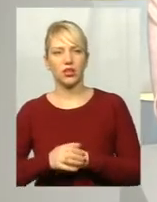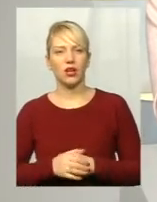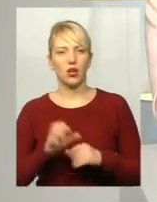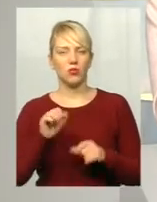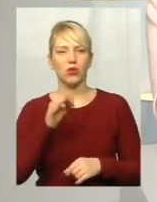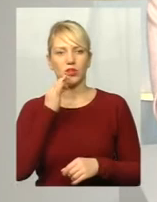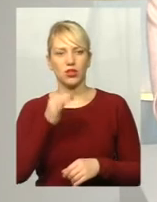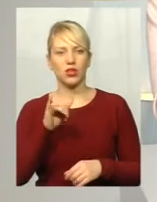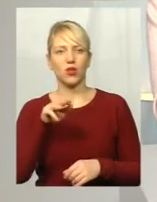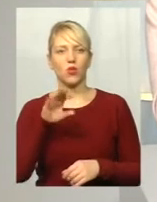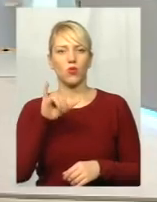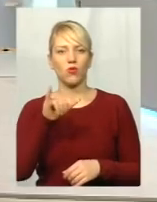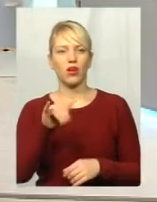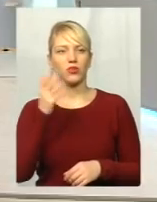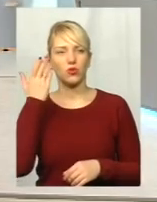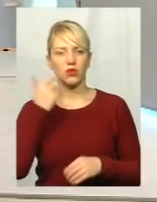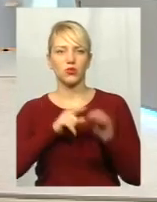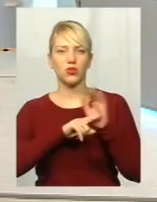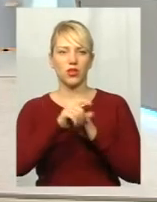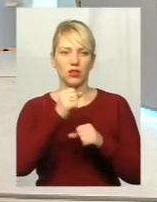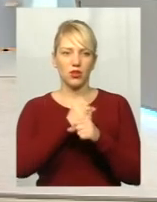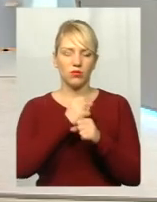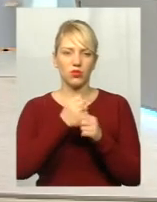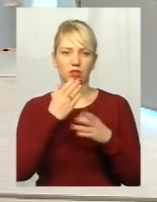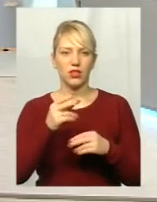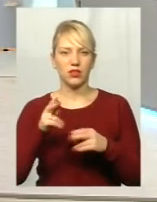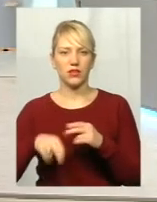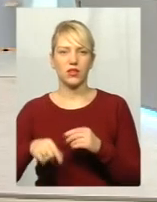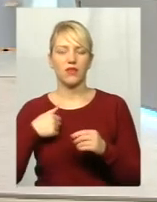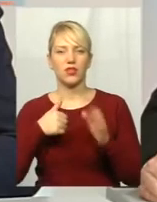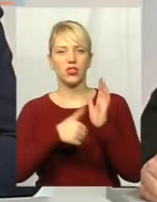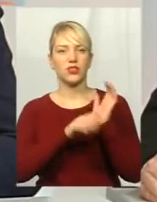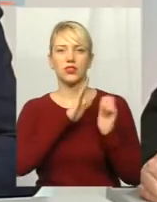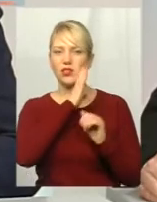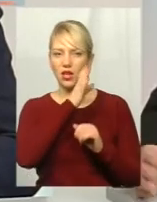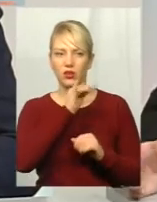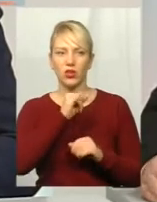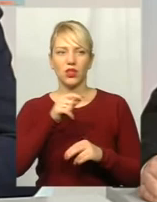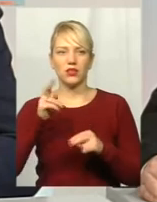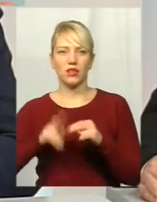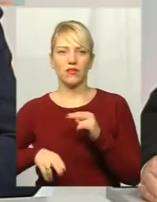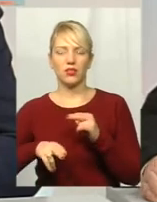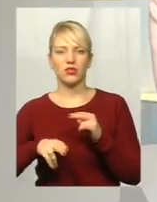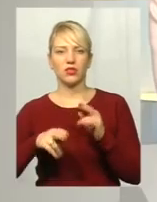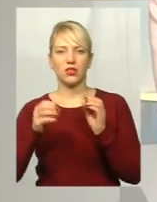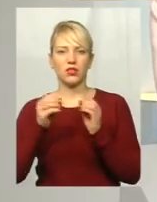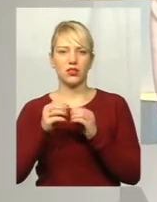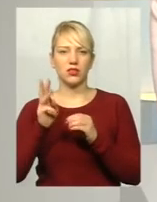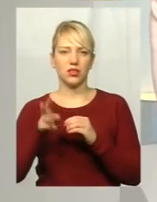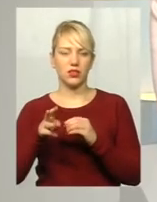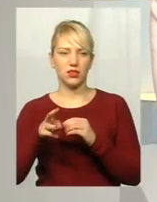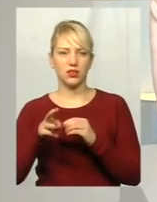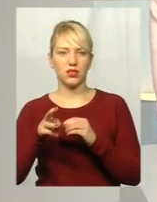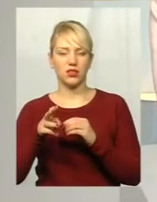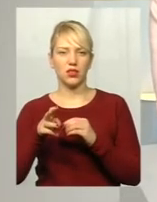то у вас робочий день коли починається і коли завершується? З 6 ранку починається, завершується пів 11-11. І ви